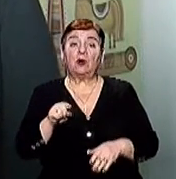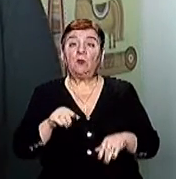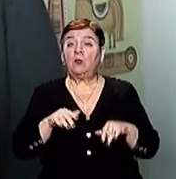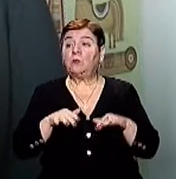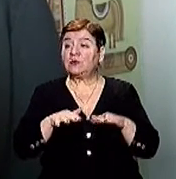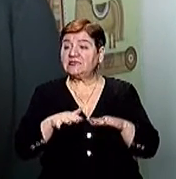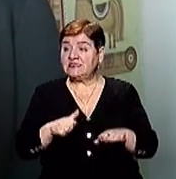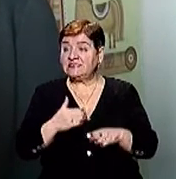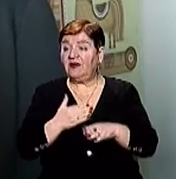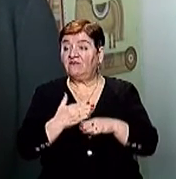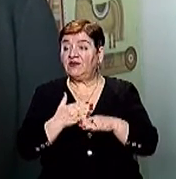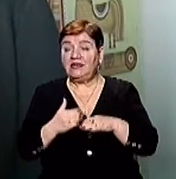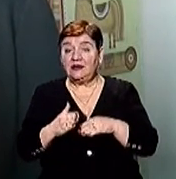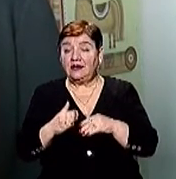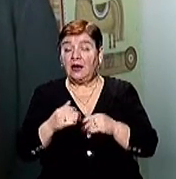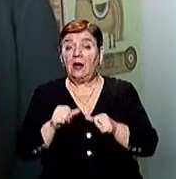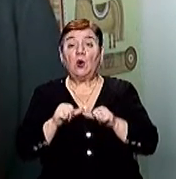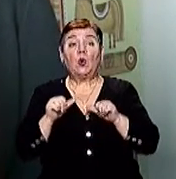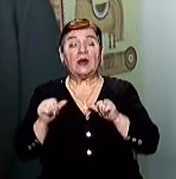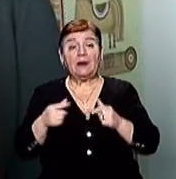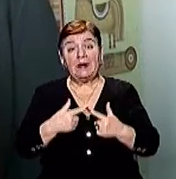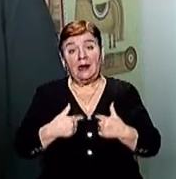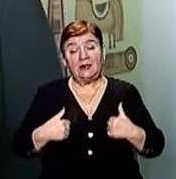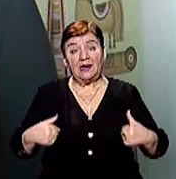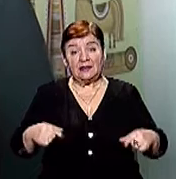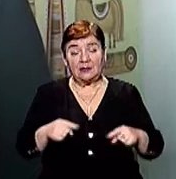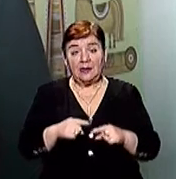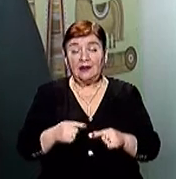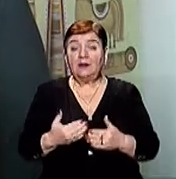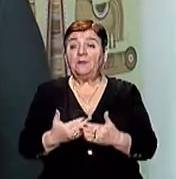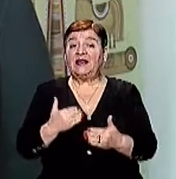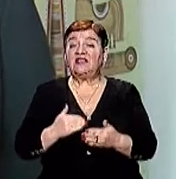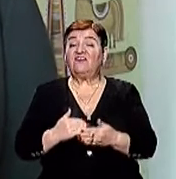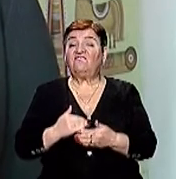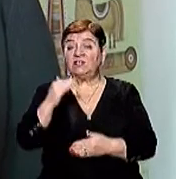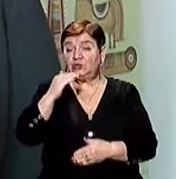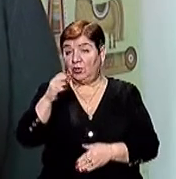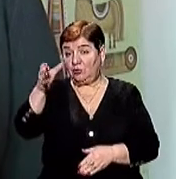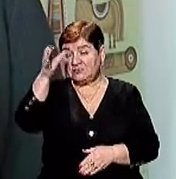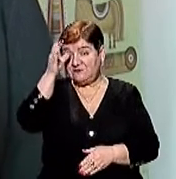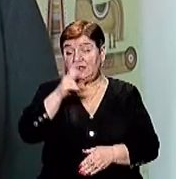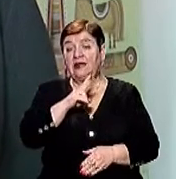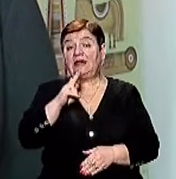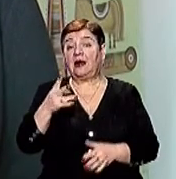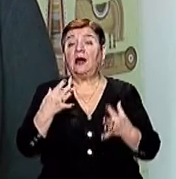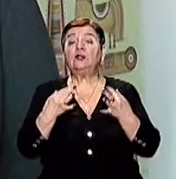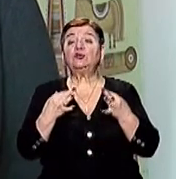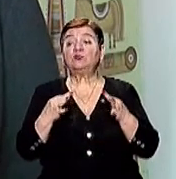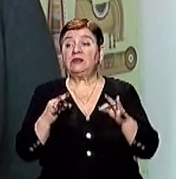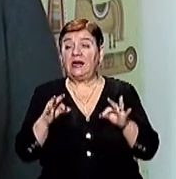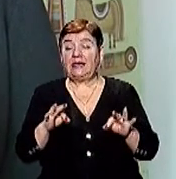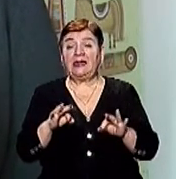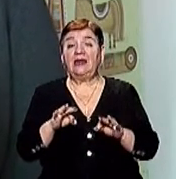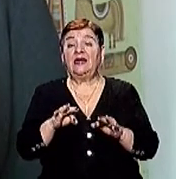виділена окрема ланка Фахової передвищої освіти Яка дозволяє